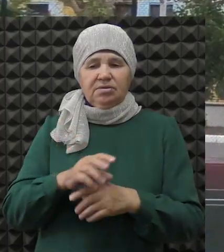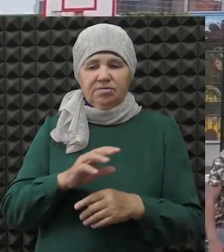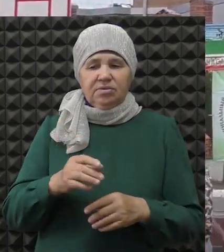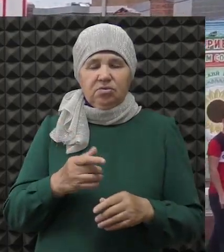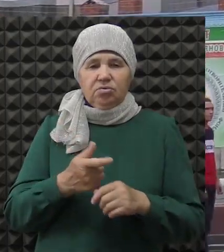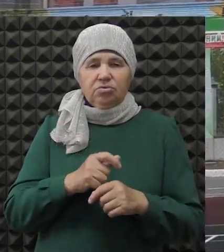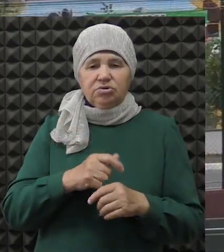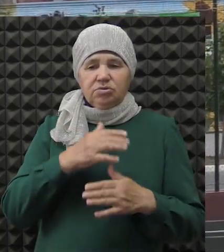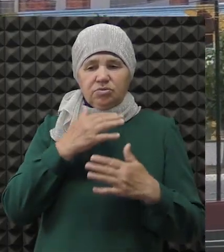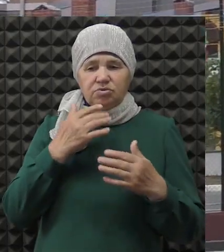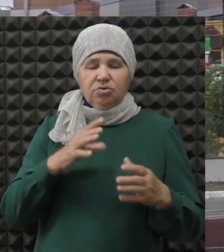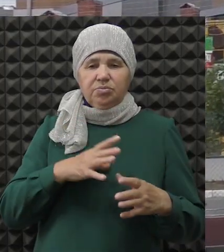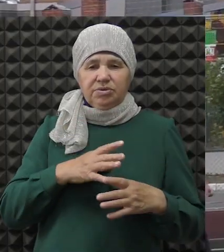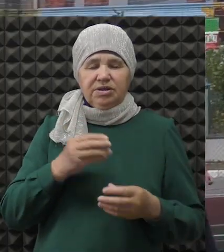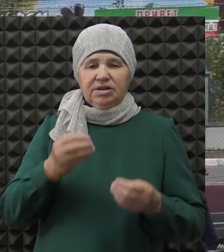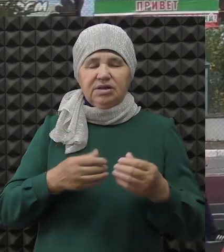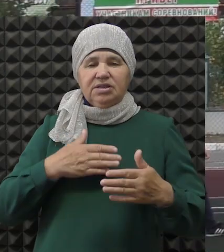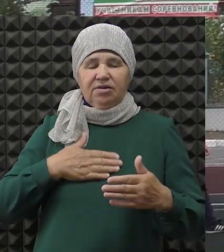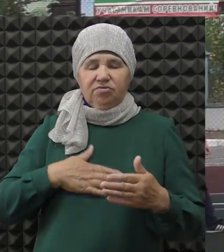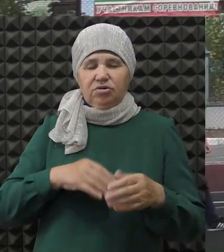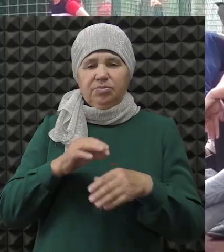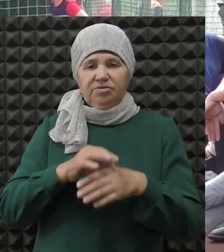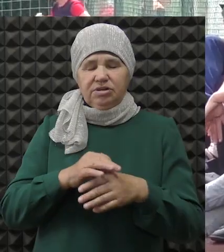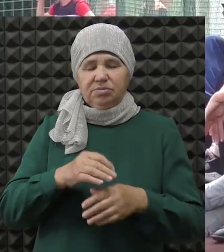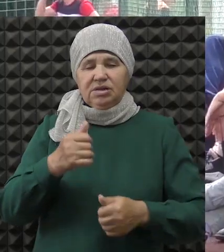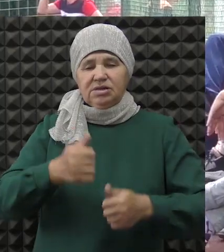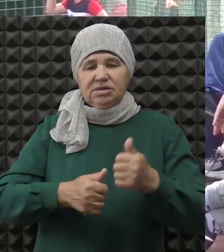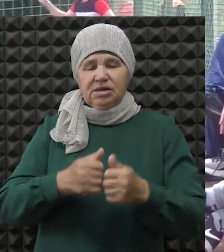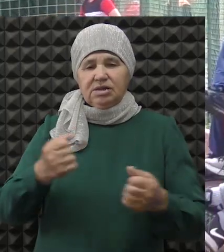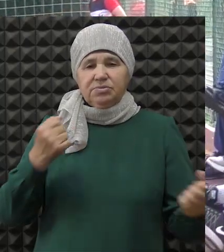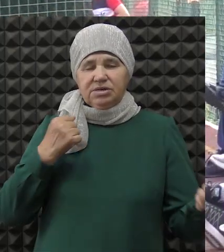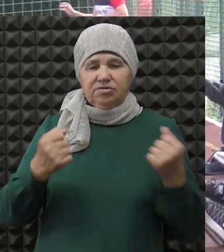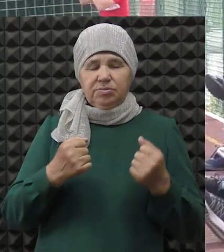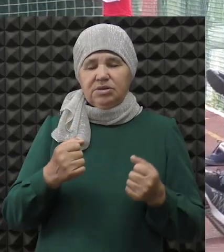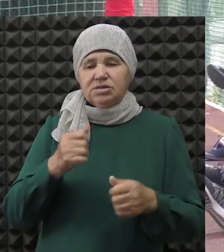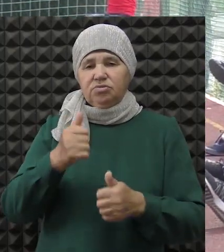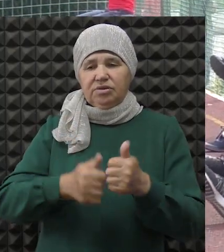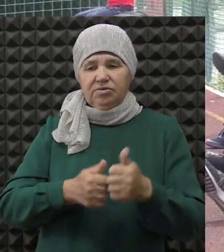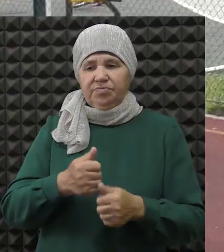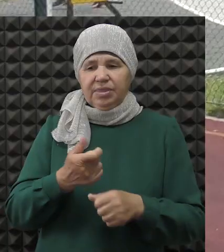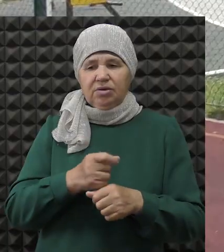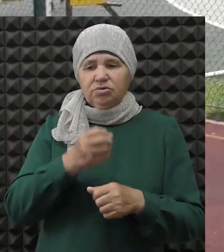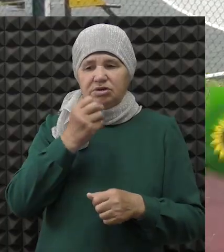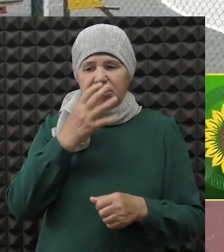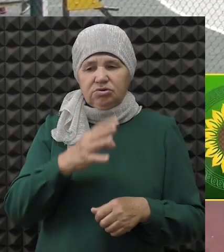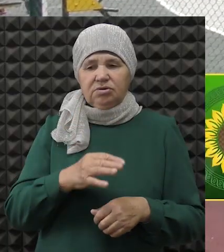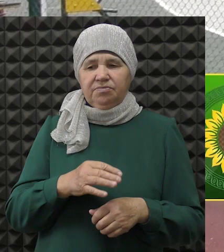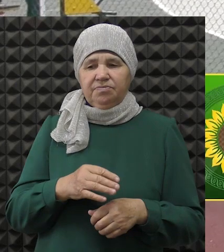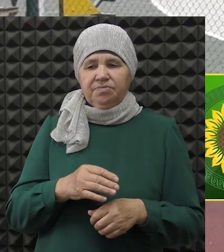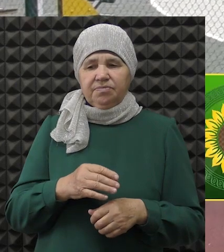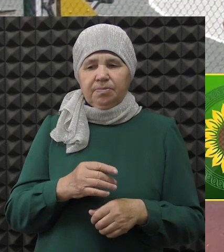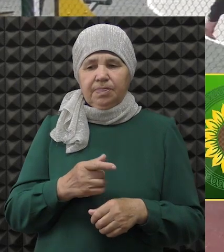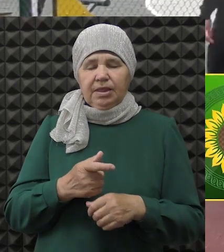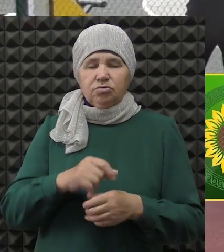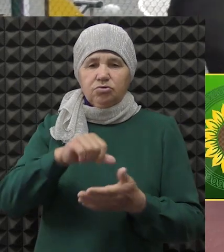Впрочем, даже и те, у кого не шла игра, были довольны проводимыми Мухтасибатом спортивными состязаниями. Очень хорошо турнир.